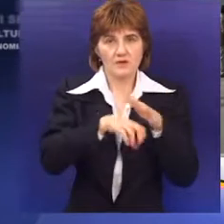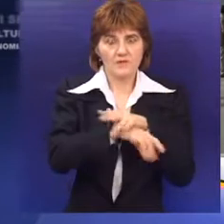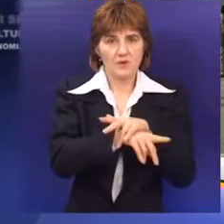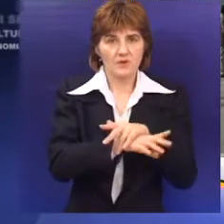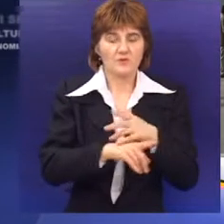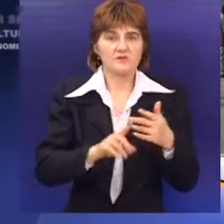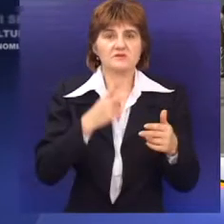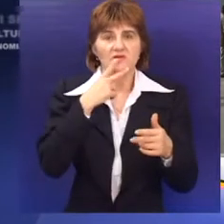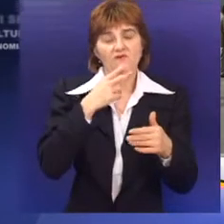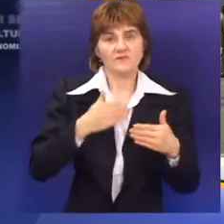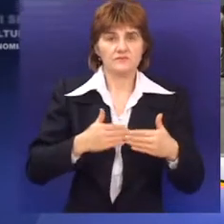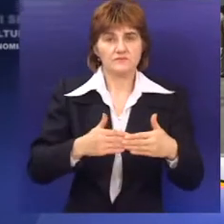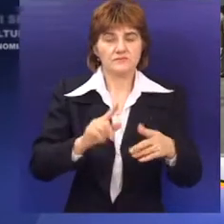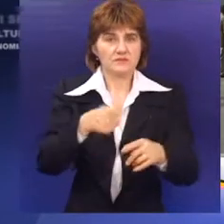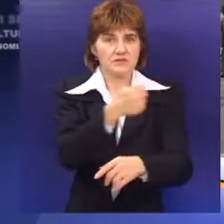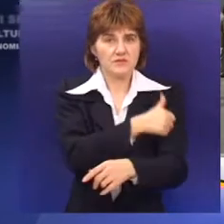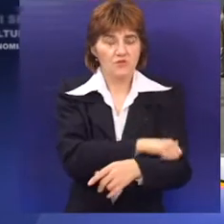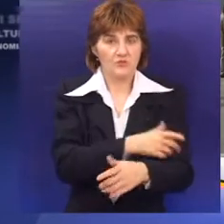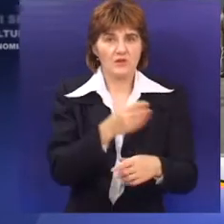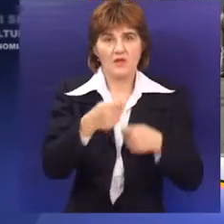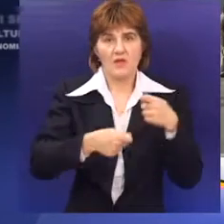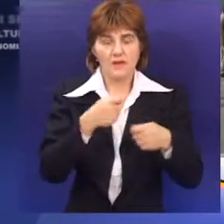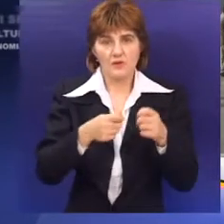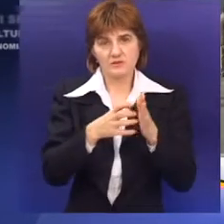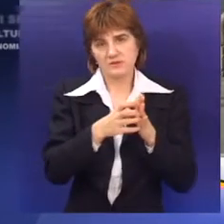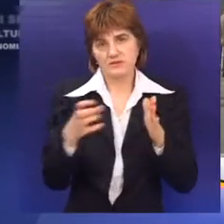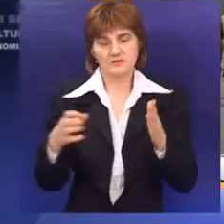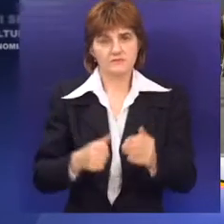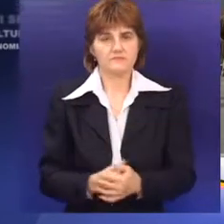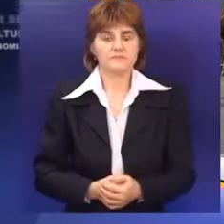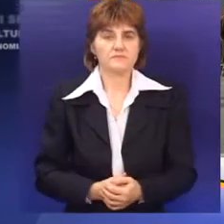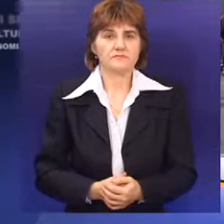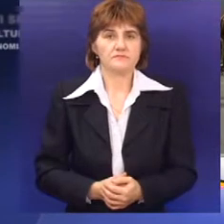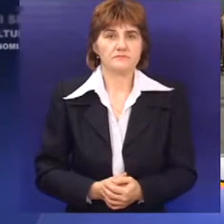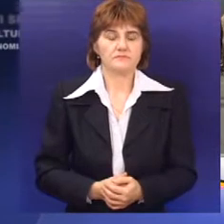ograničeni, ali se na sljedeću godinu najavljaju dalje radovi na oba kolektora.